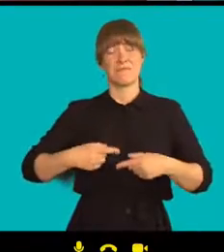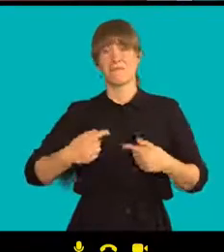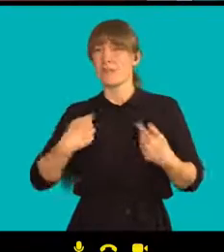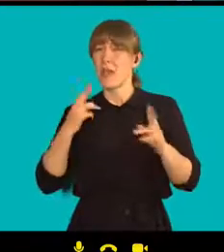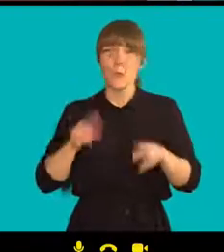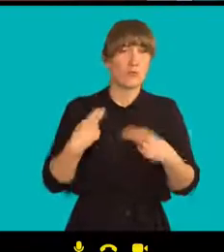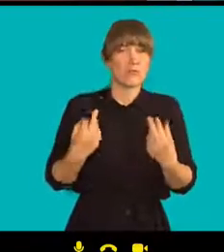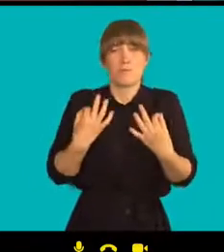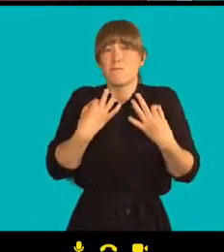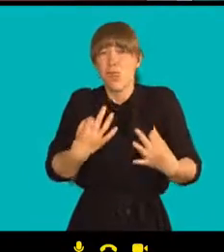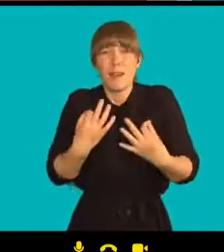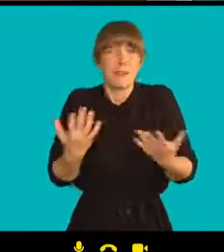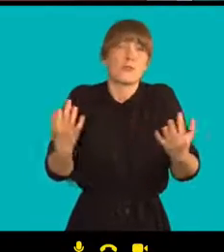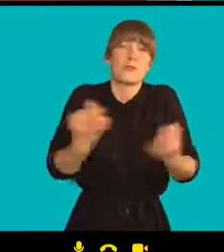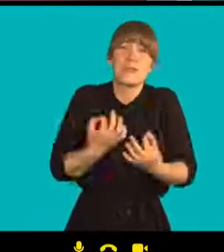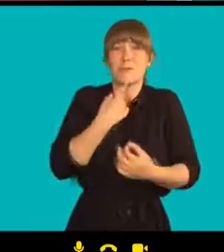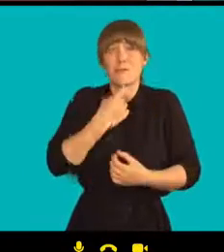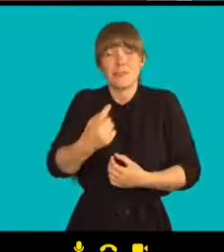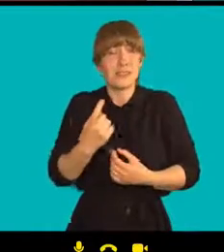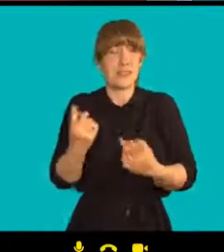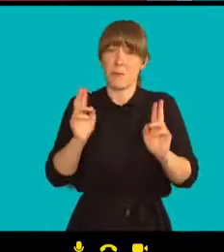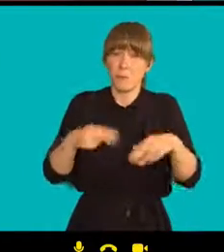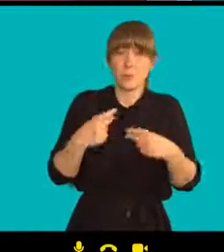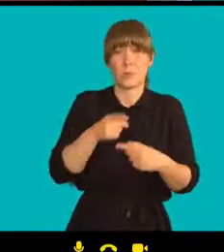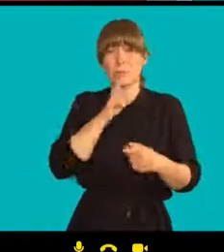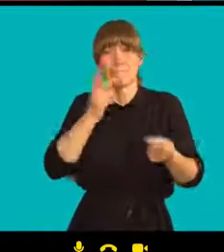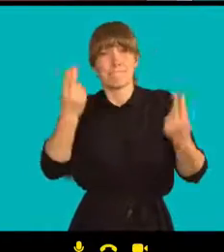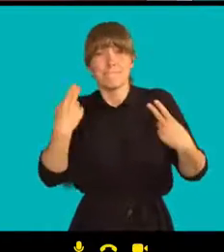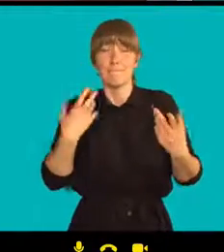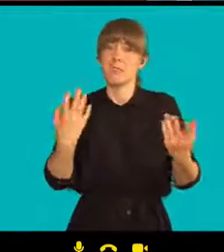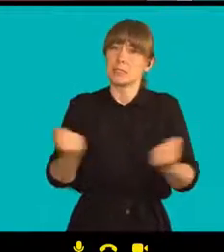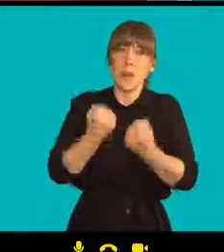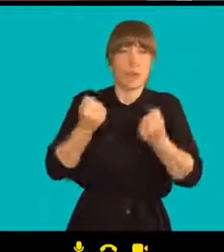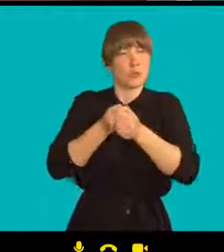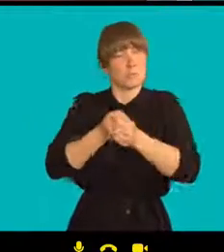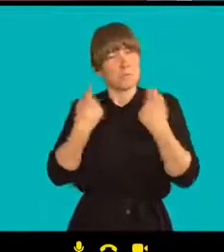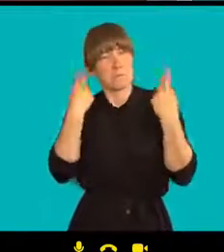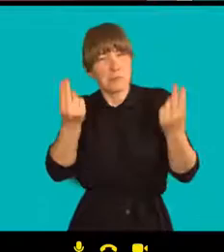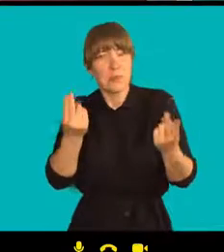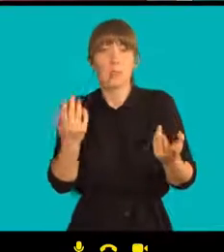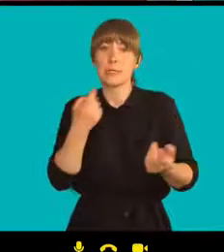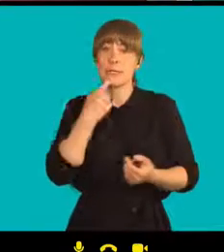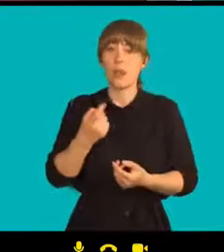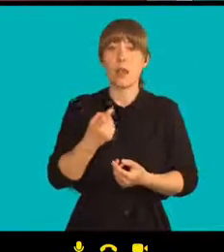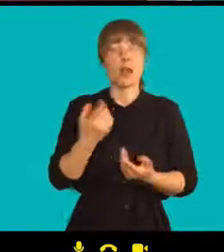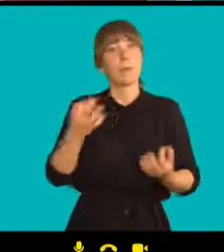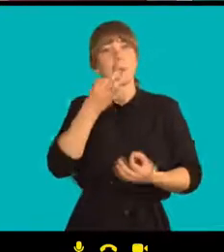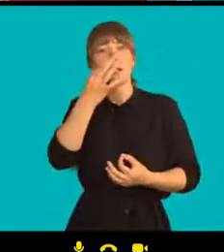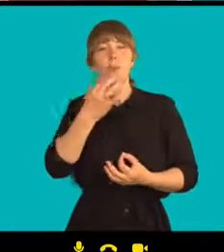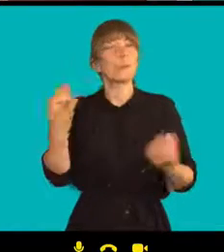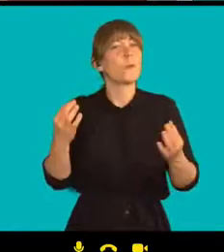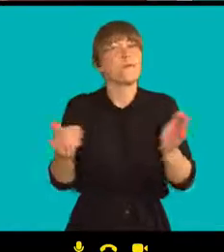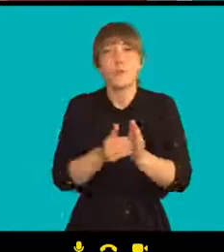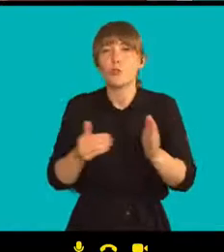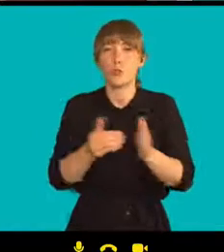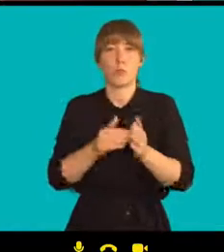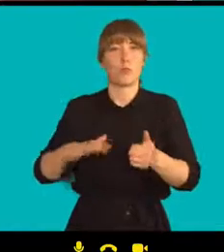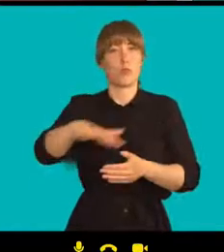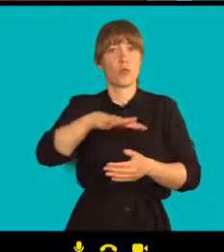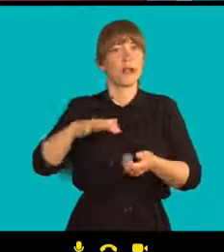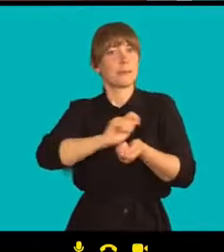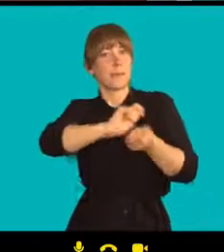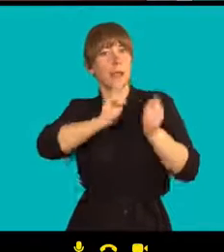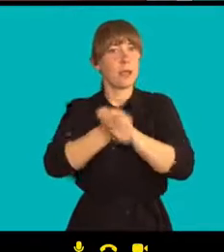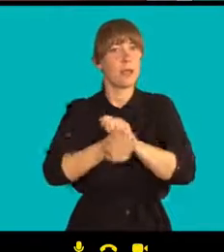tohoto romantického hnutí, jak to popsal kolega režisér? Co konkrétně by se mělo změnit, aby to byla ta hmatatelná změna po